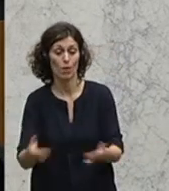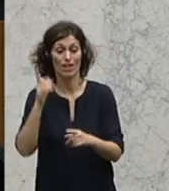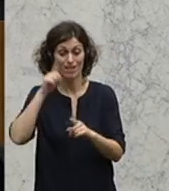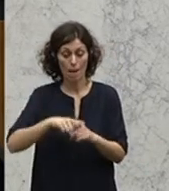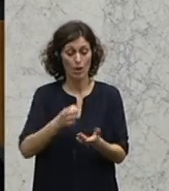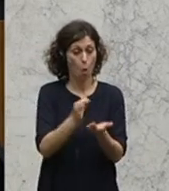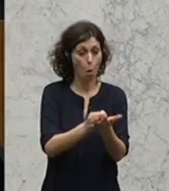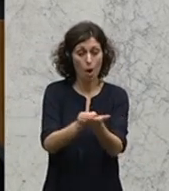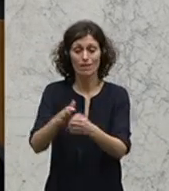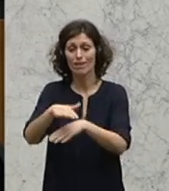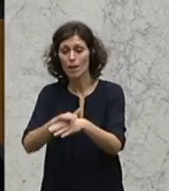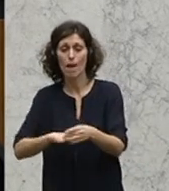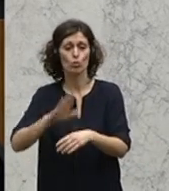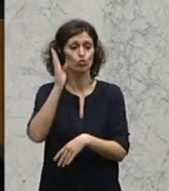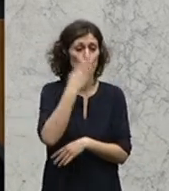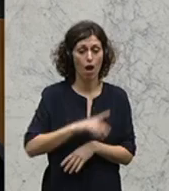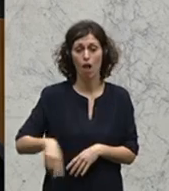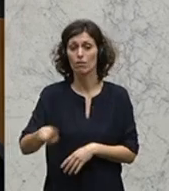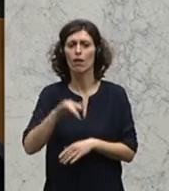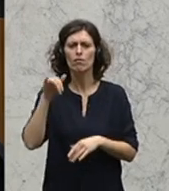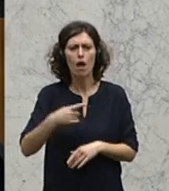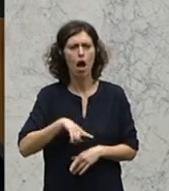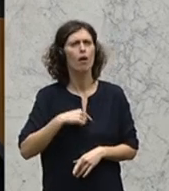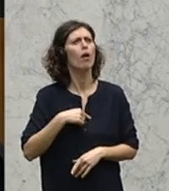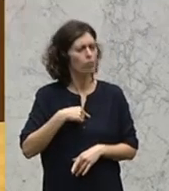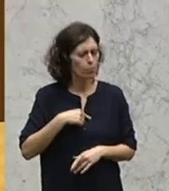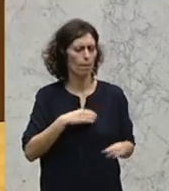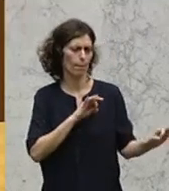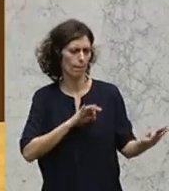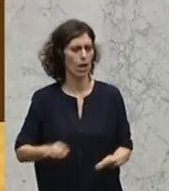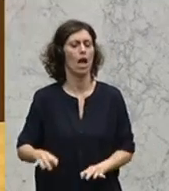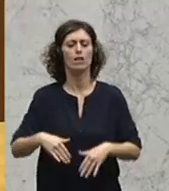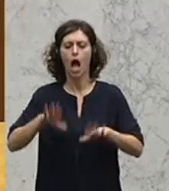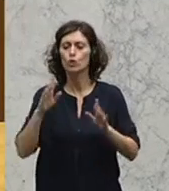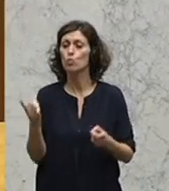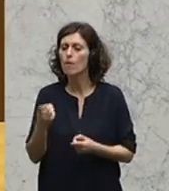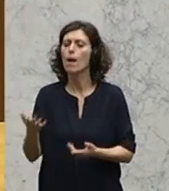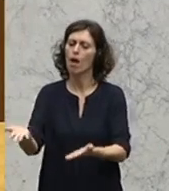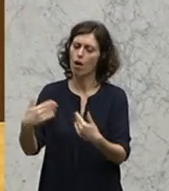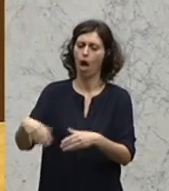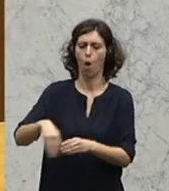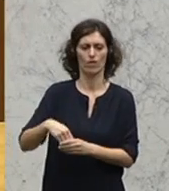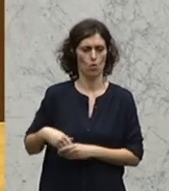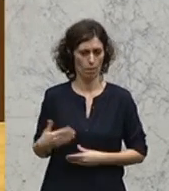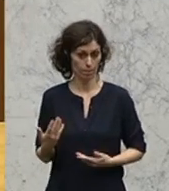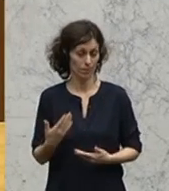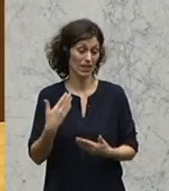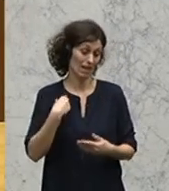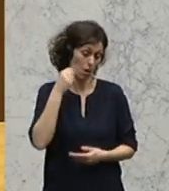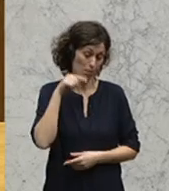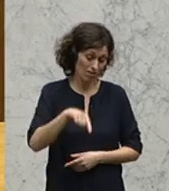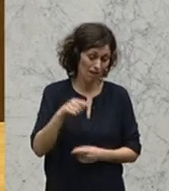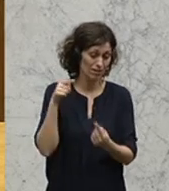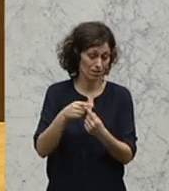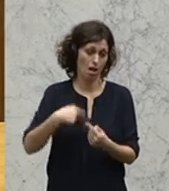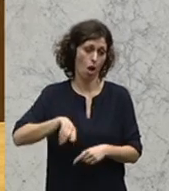vor Ort, in den Gemeinden und Städten vor Ort auch tatsächlich die Bereitschaft besteht, dass Asylwerberinnen aufgenommen werden können. glaube, daran sollten wir alle gemeinsam